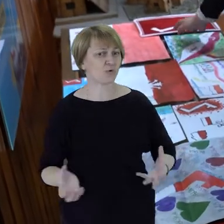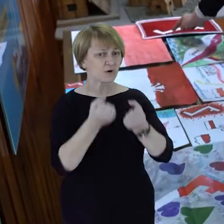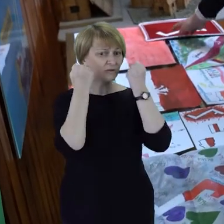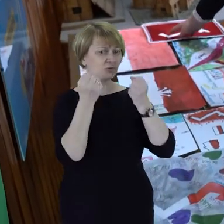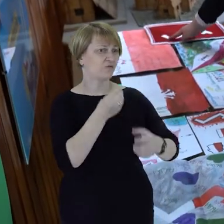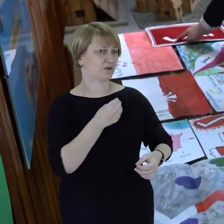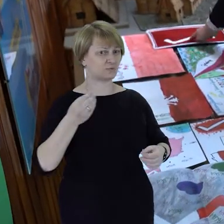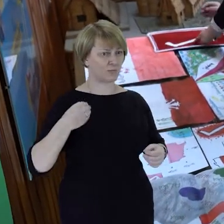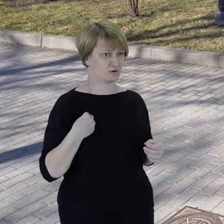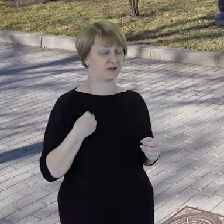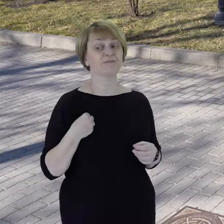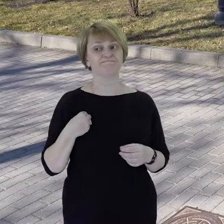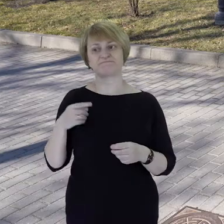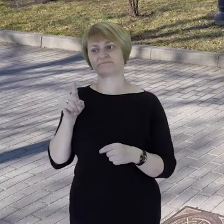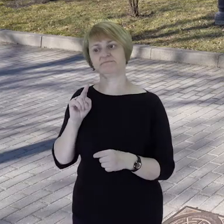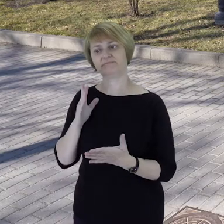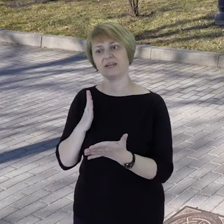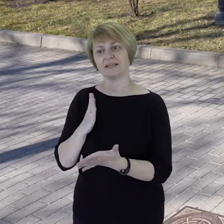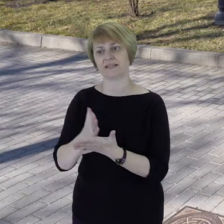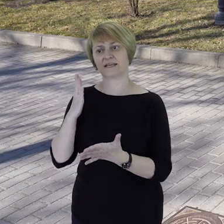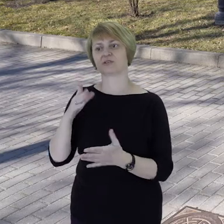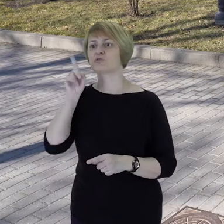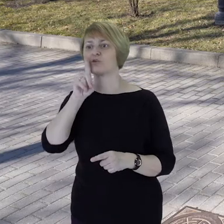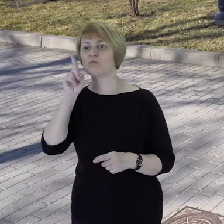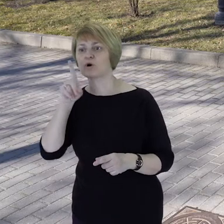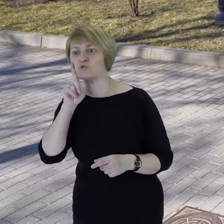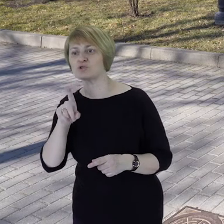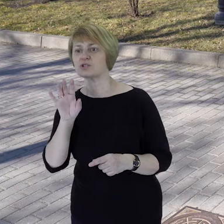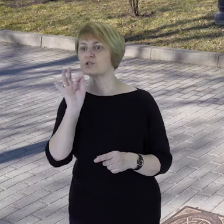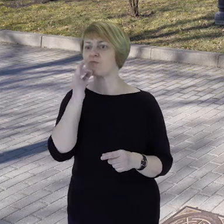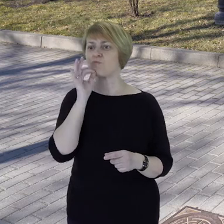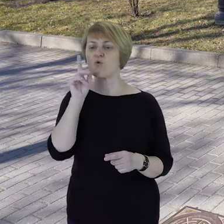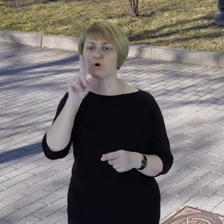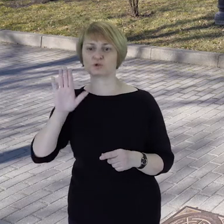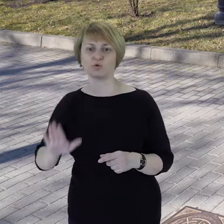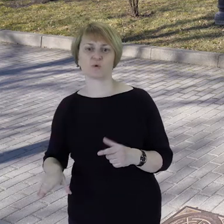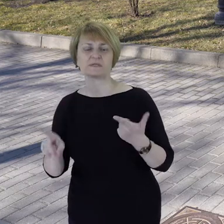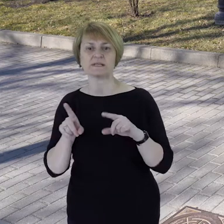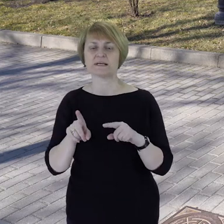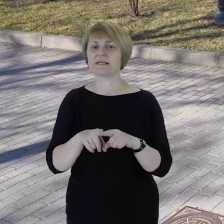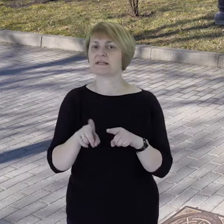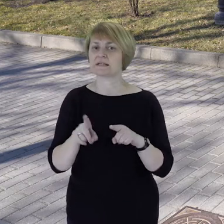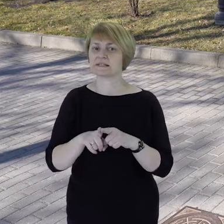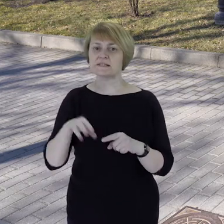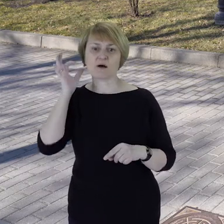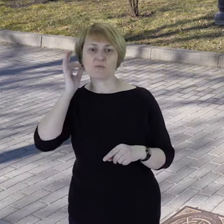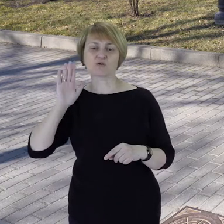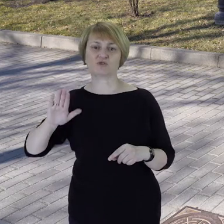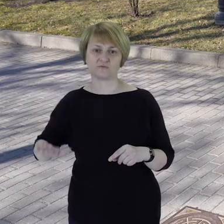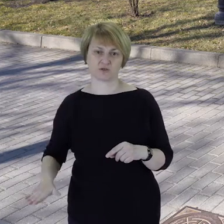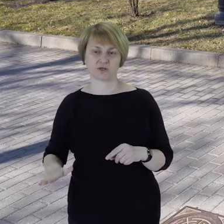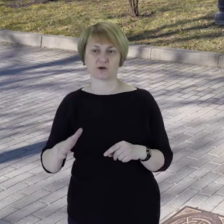polackość, jak mówił Osłańczyk. I to nie tylko byli mężczyźni, młodzi chłopcy, ale to także były dziewczęta.